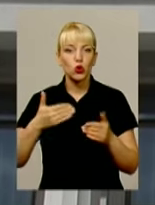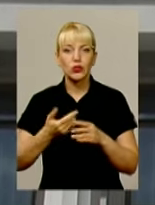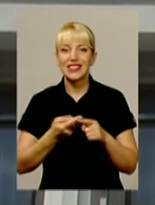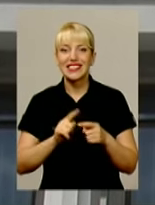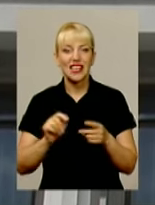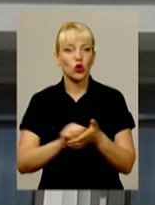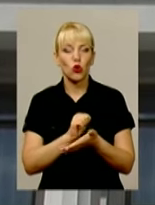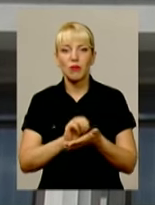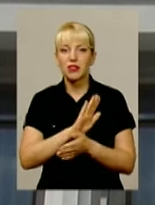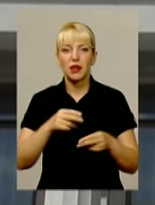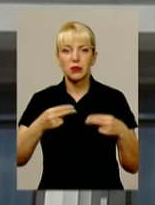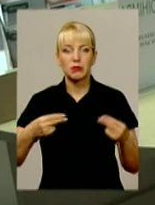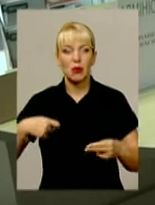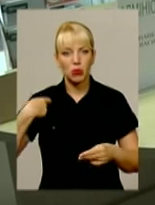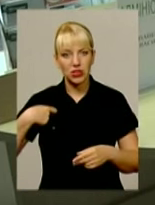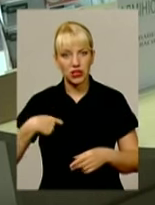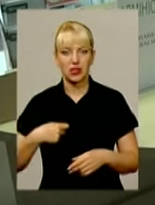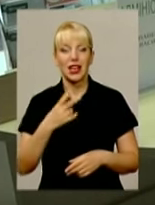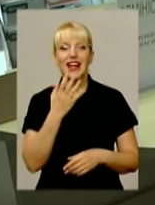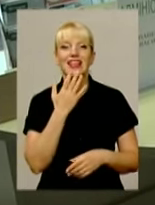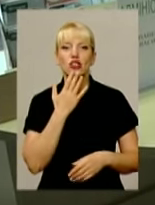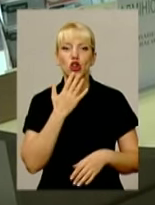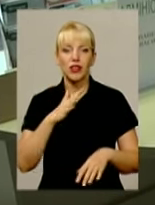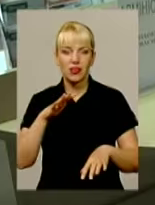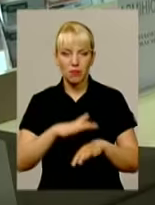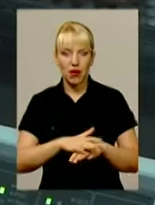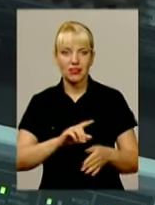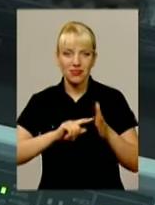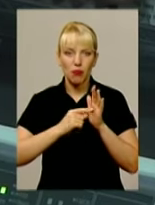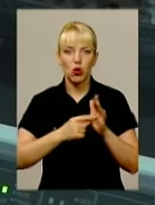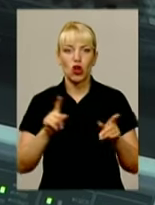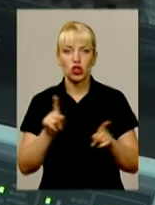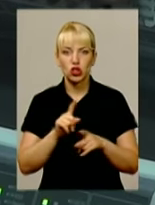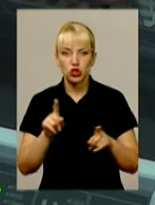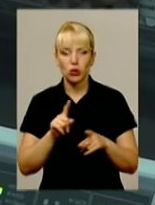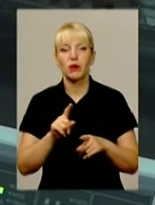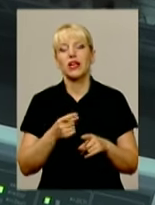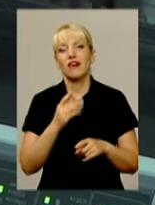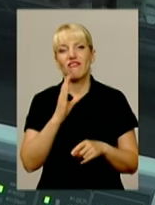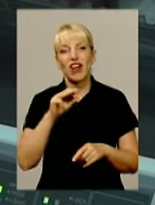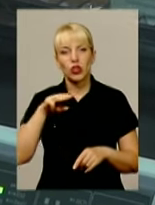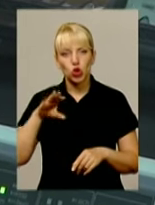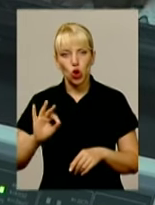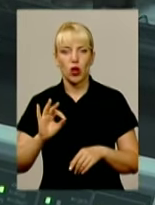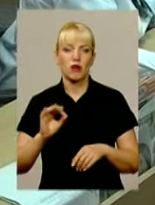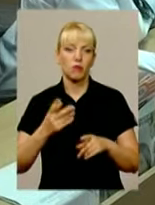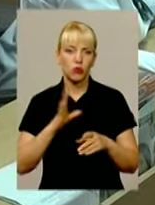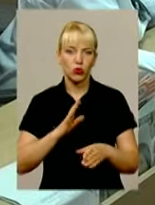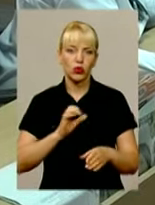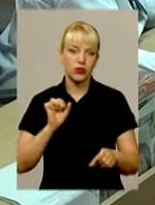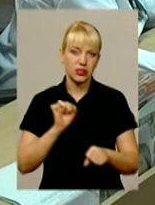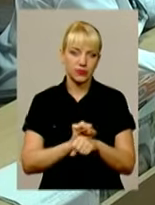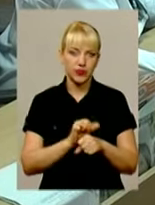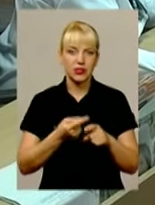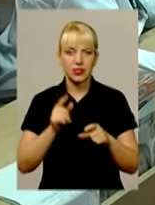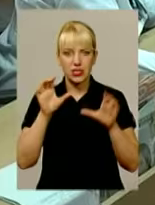Нацбанк наполягає, аби Петро Порошенко наклав на закон ВЕТО. Банкіри вважають, позичальники мали б одразу оцінювати всі ризики, а